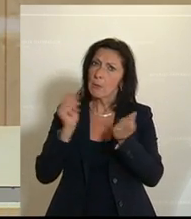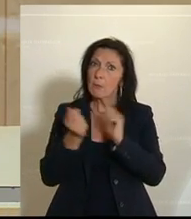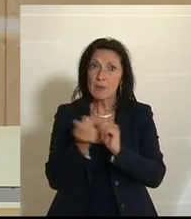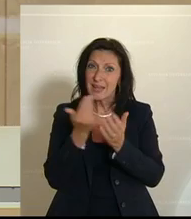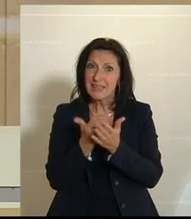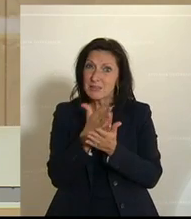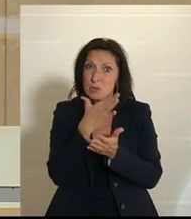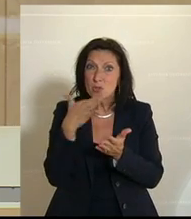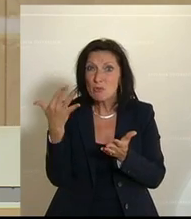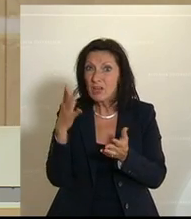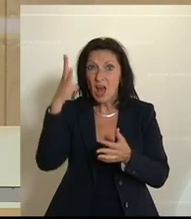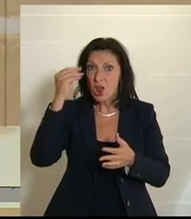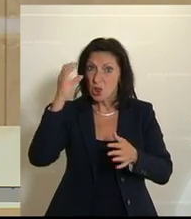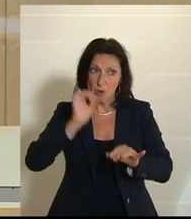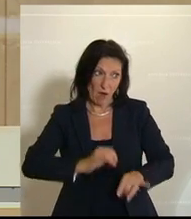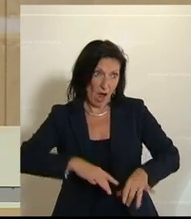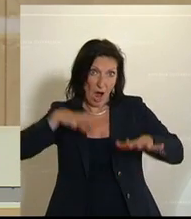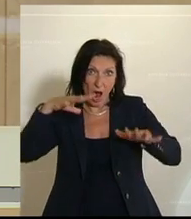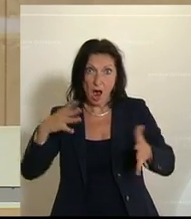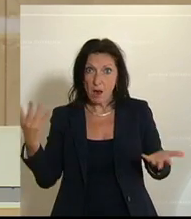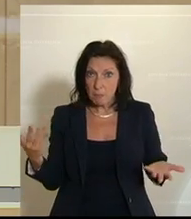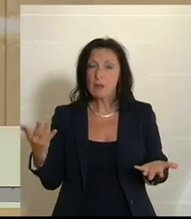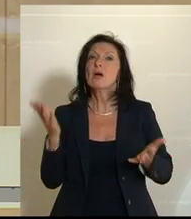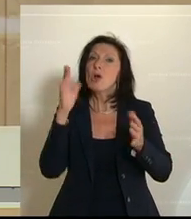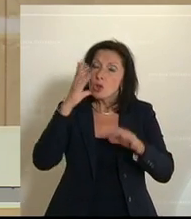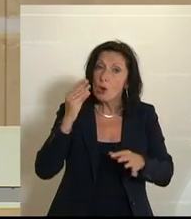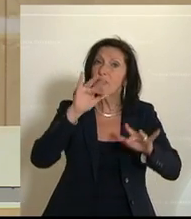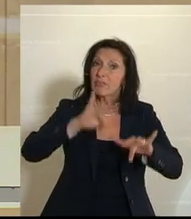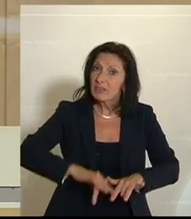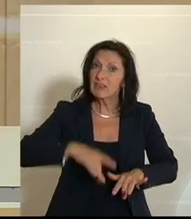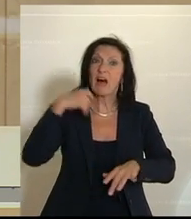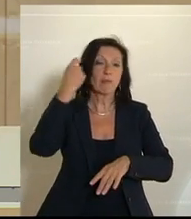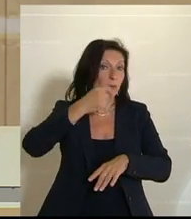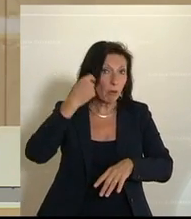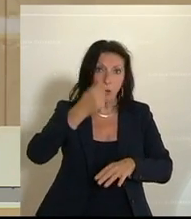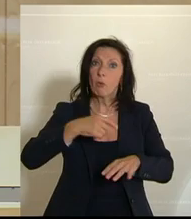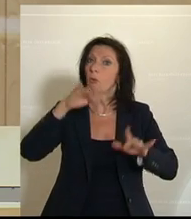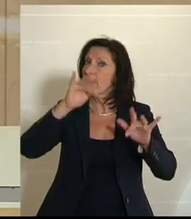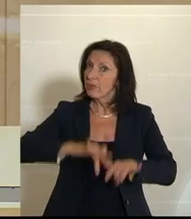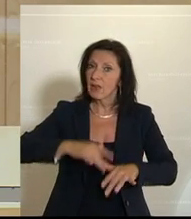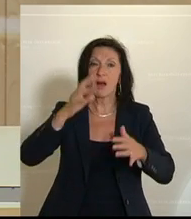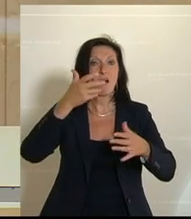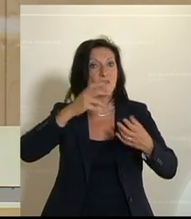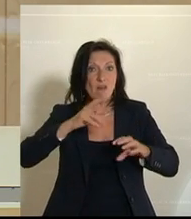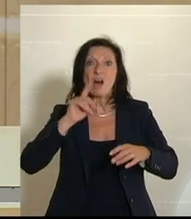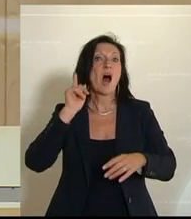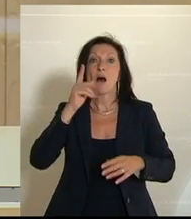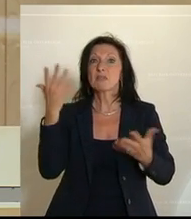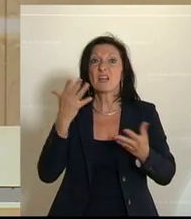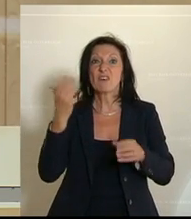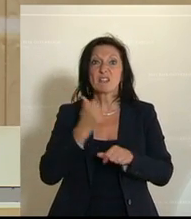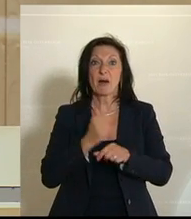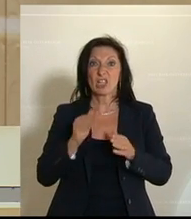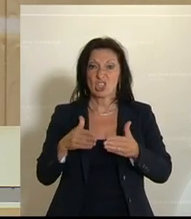ihnen aus diesen Dörfern, die schon fließendes Wasser und Toiletten haben, in irgendwelche Schenakeln, riskieren ihr Leben und